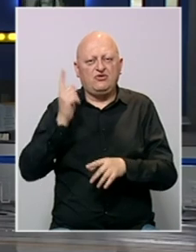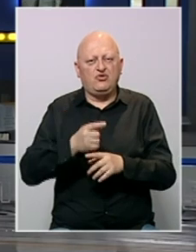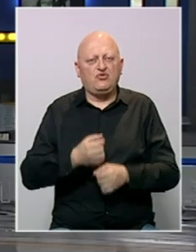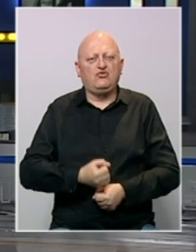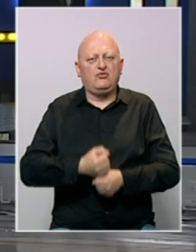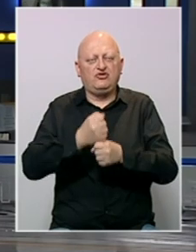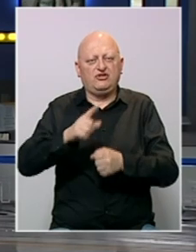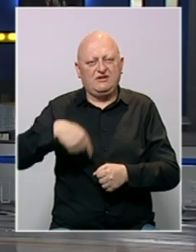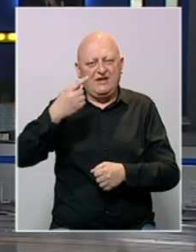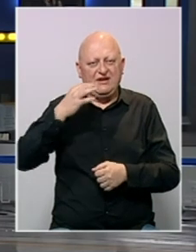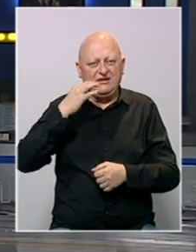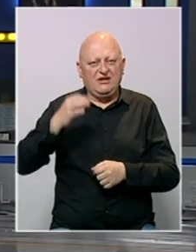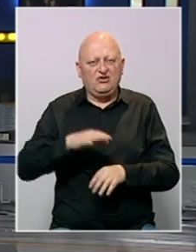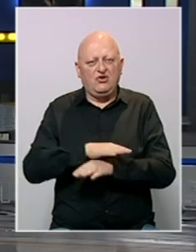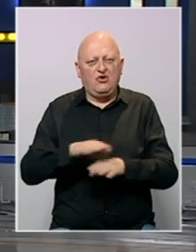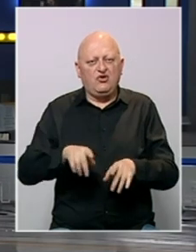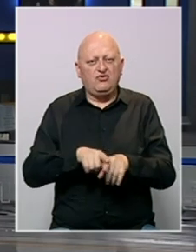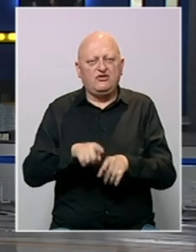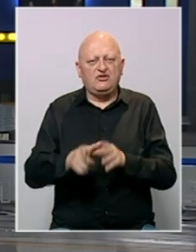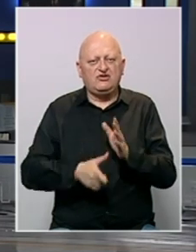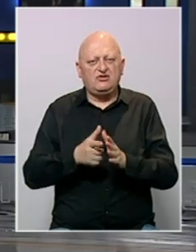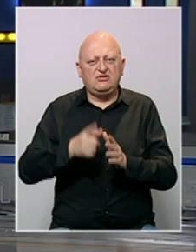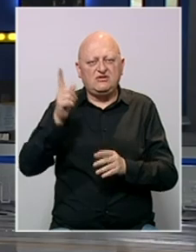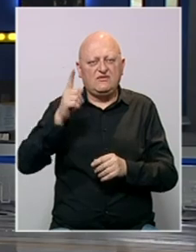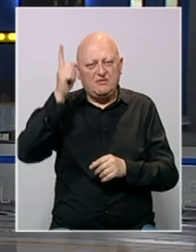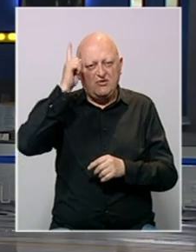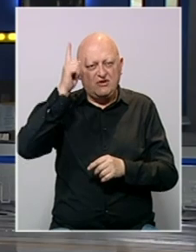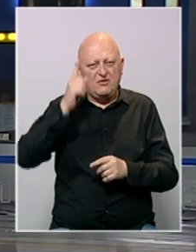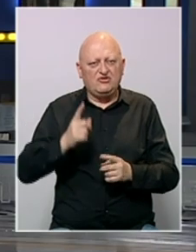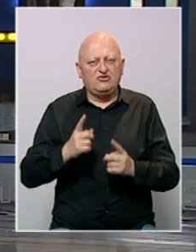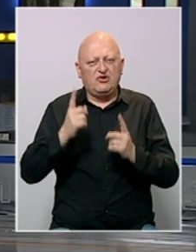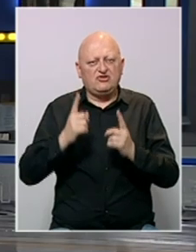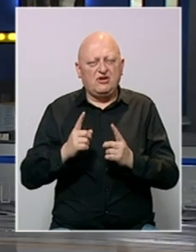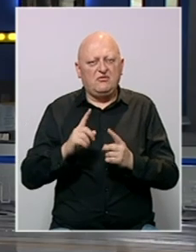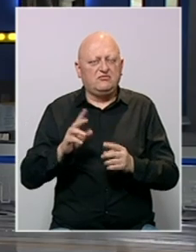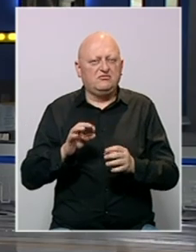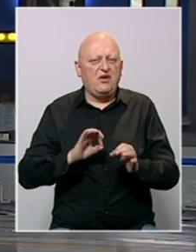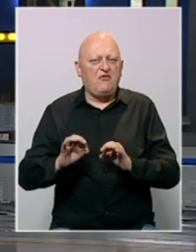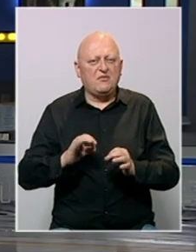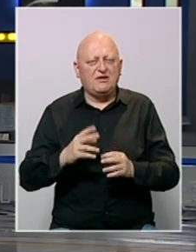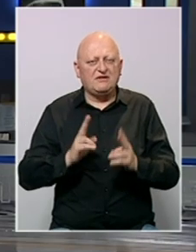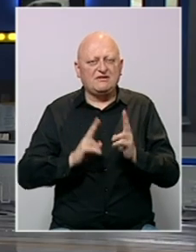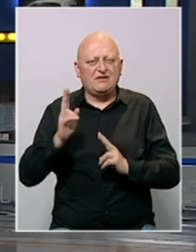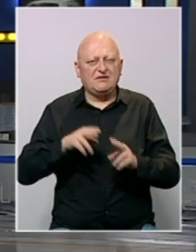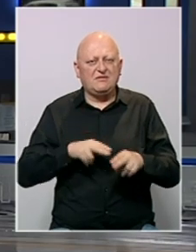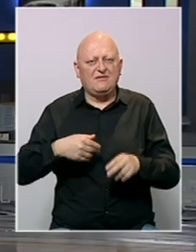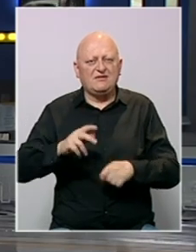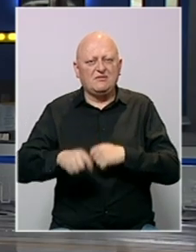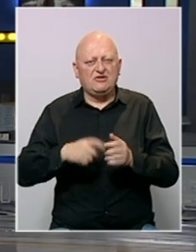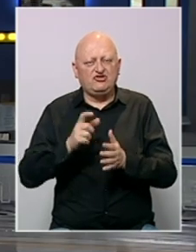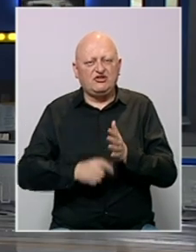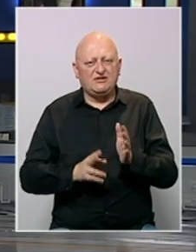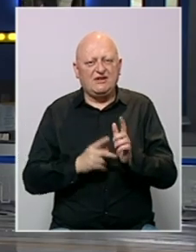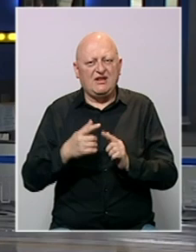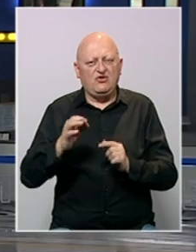parlament tu odluku podržati narednih dana. Gotovo u isto vrijeme u Berlinu se održavao neformalni sastanak ministra vanjskih poslova